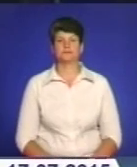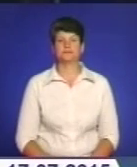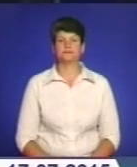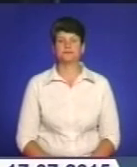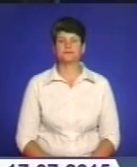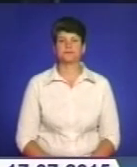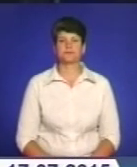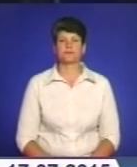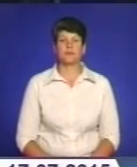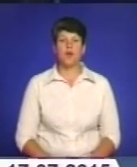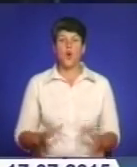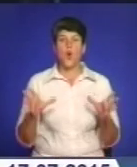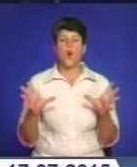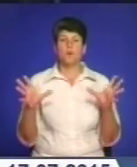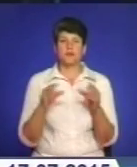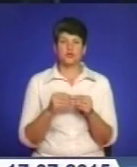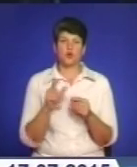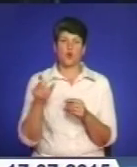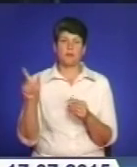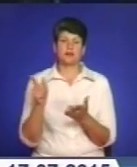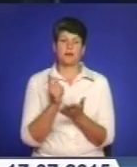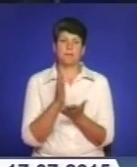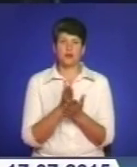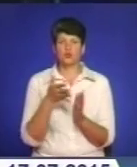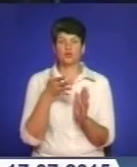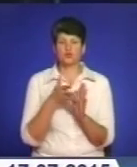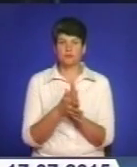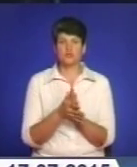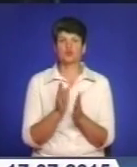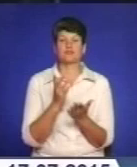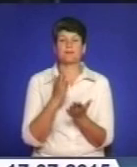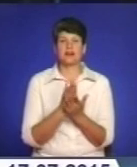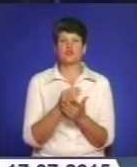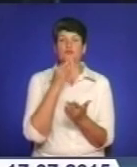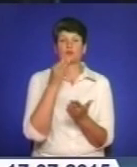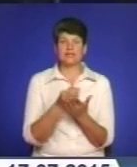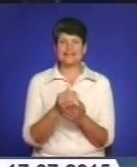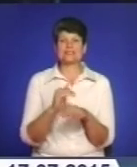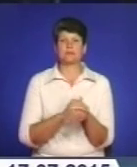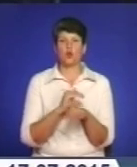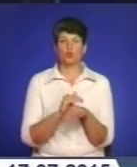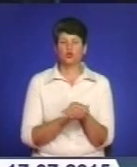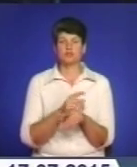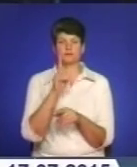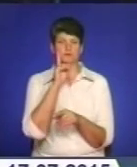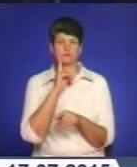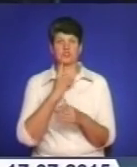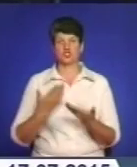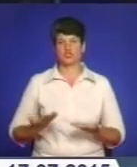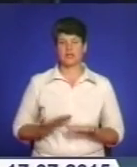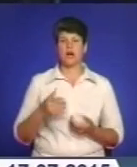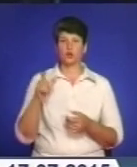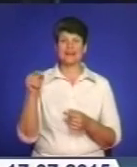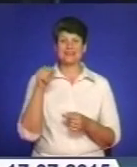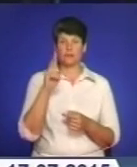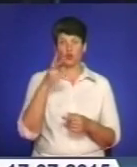Об'єднуючись громади мають усвідомлювати не лише політичний статус, а й те, що вони несуть відповідальність за благополучне та комфортне життя людей. Тим,